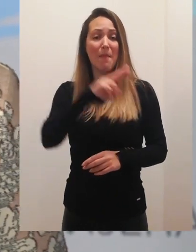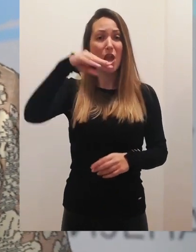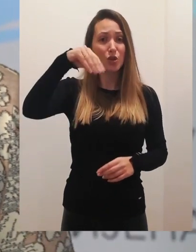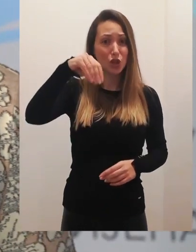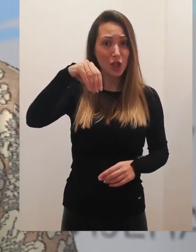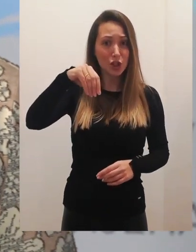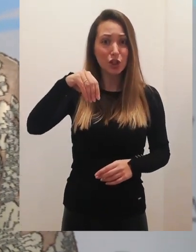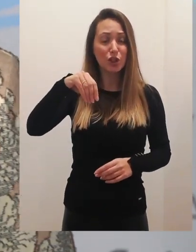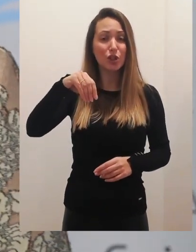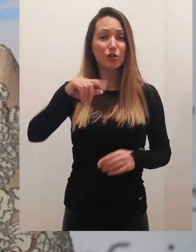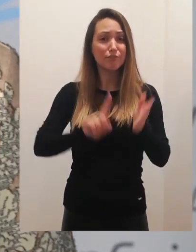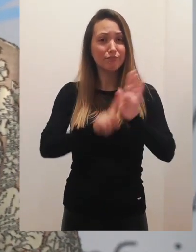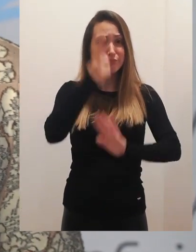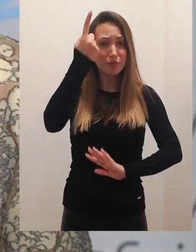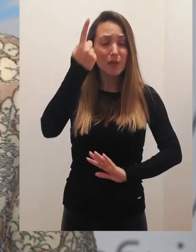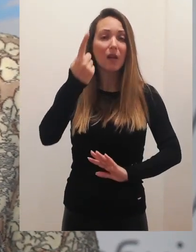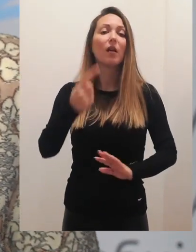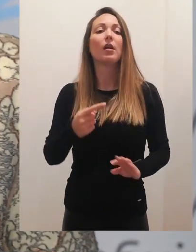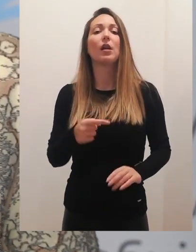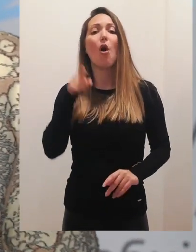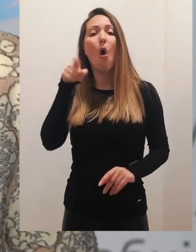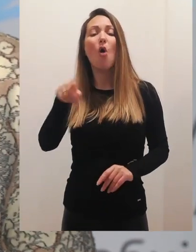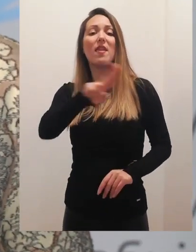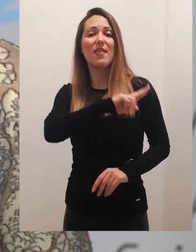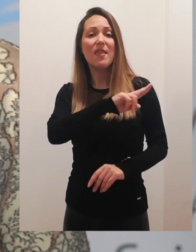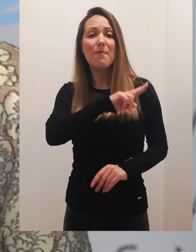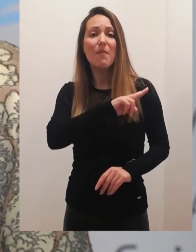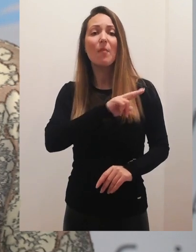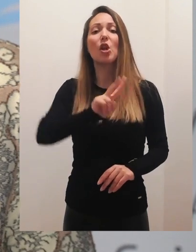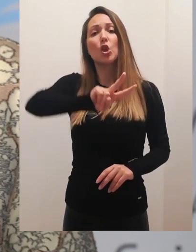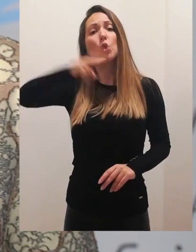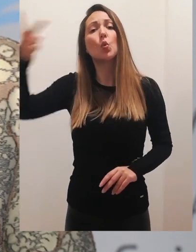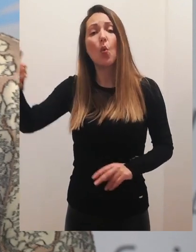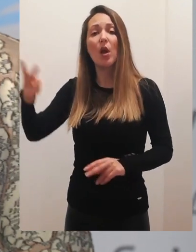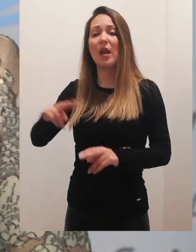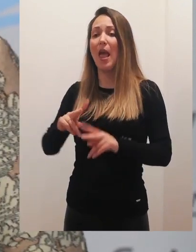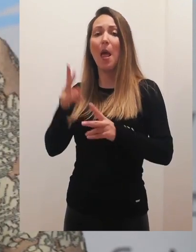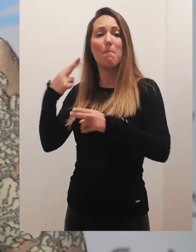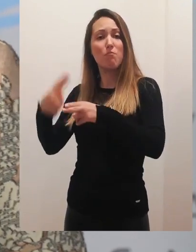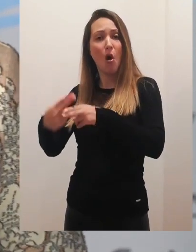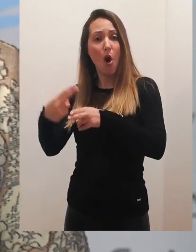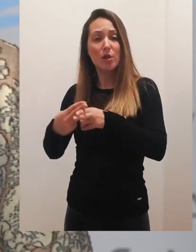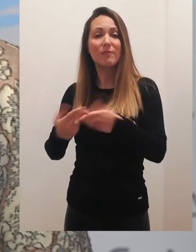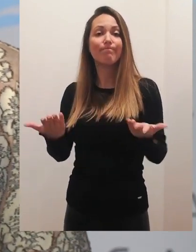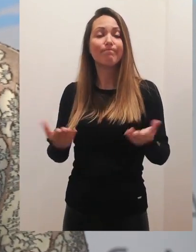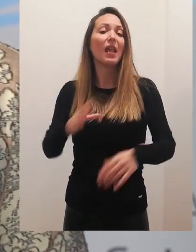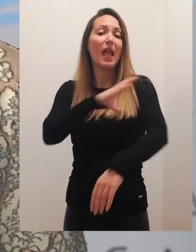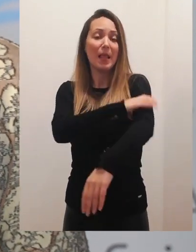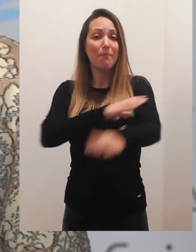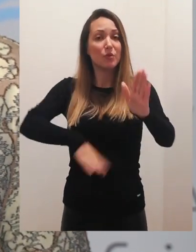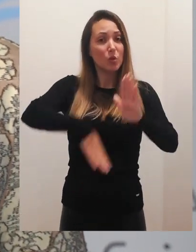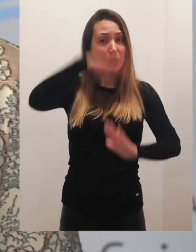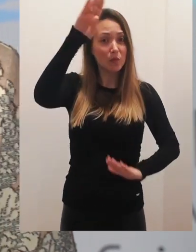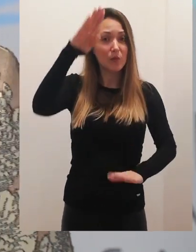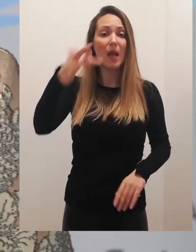tipom dijabetiza koji imaju neregulisani dijabetiz, vrlo često imaju i druge komorbiditete, kada mi kažemo, to su najčešće